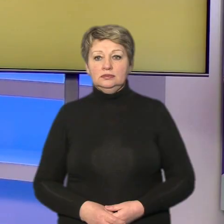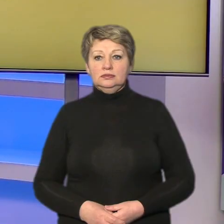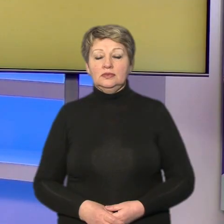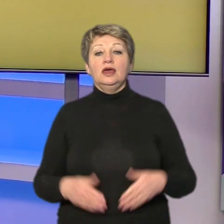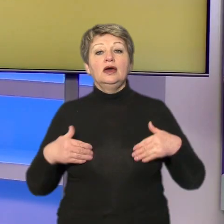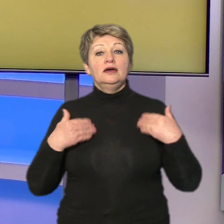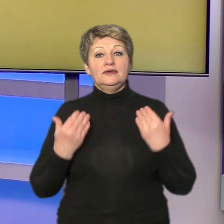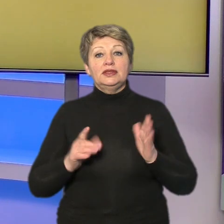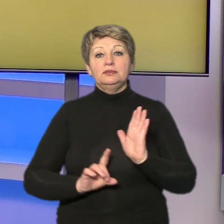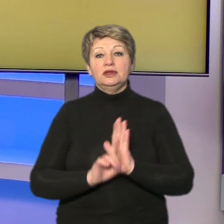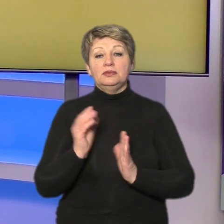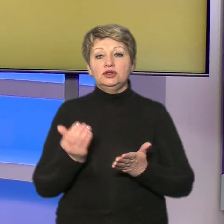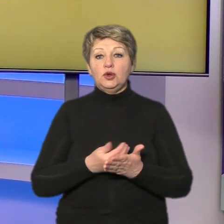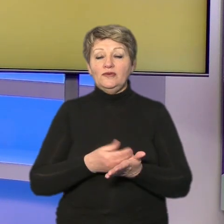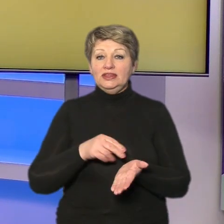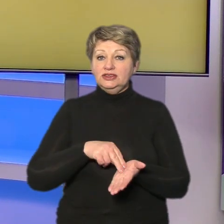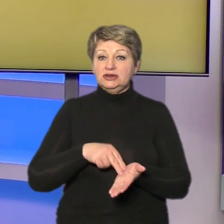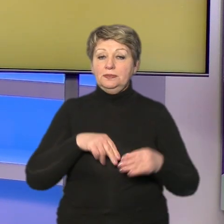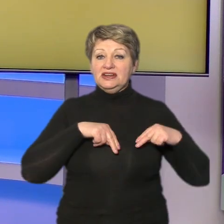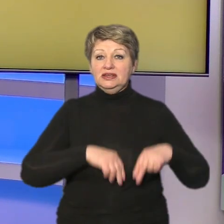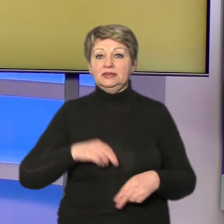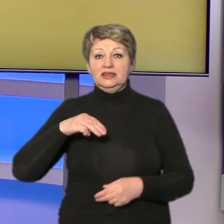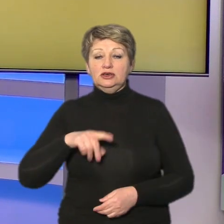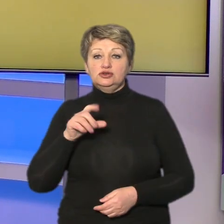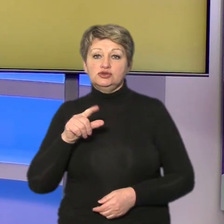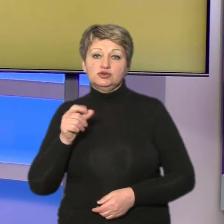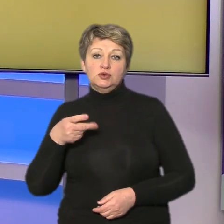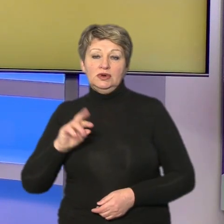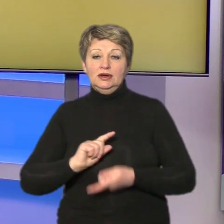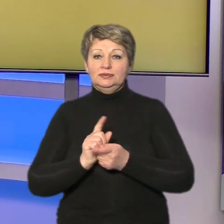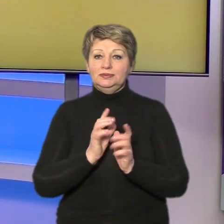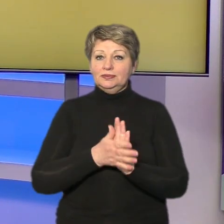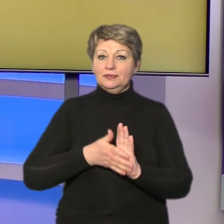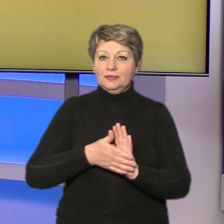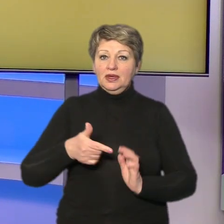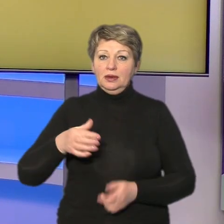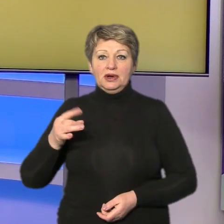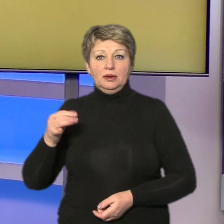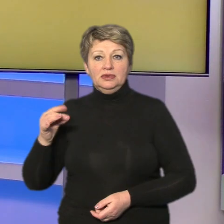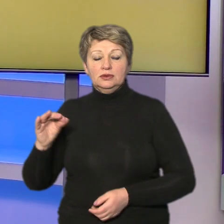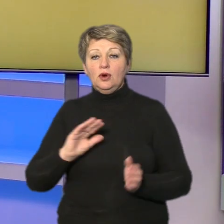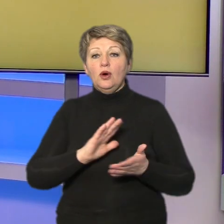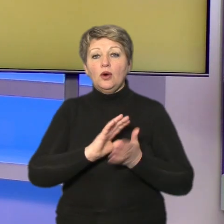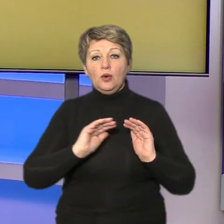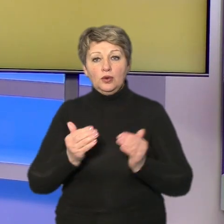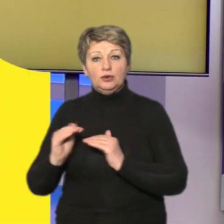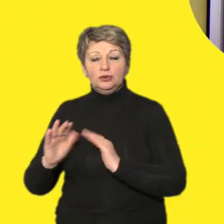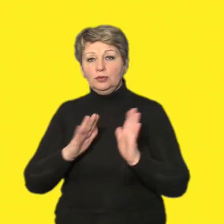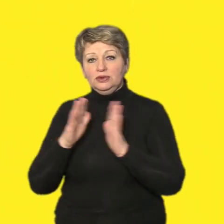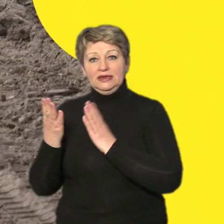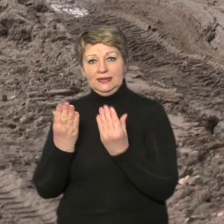Вітаю в ефірі Суспільне новини Черкаси в студії працює Тетяна Зозоля жестова мова Галина Абраменко далі коротко про події дня